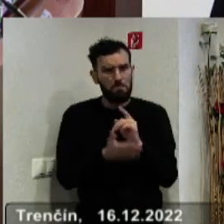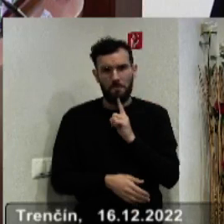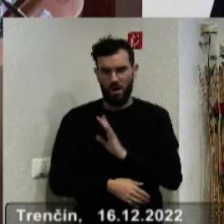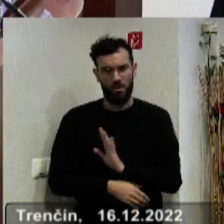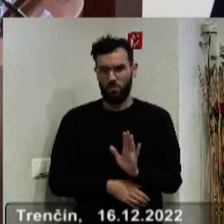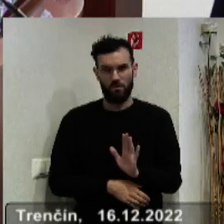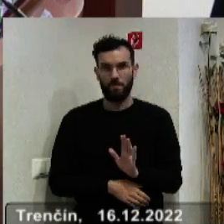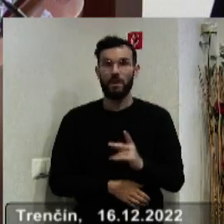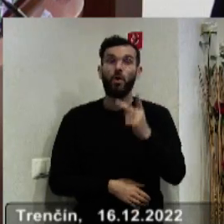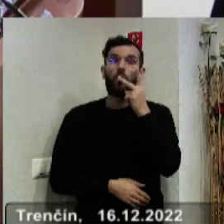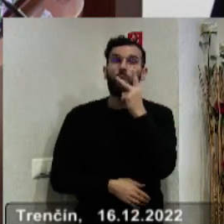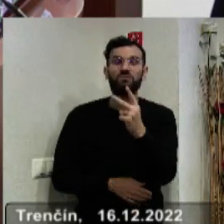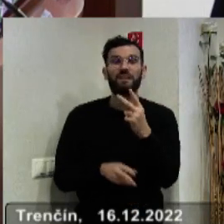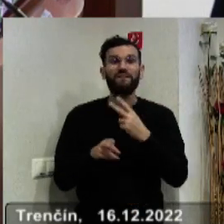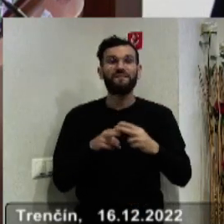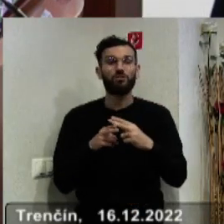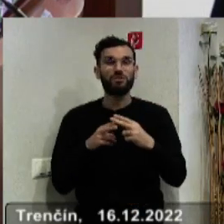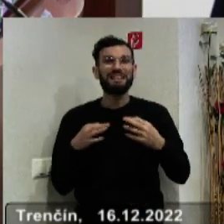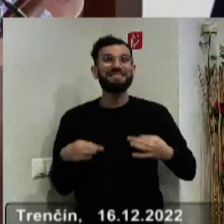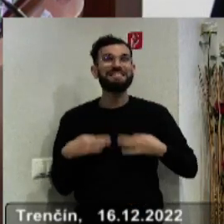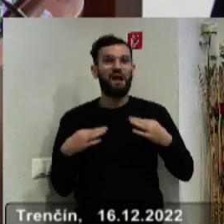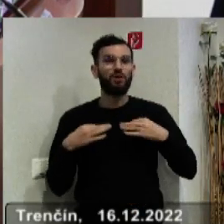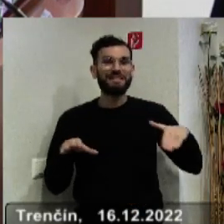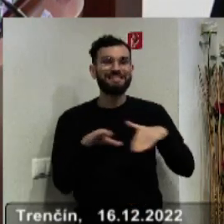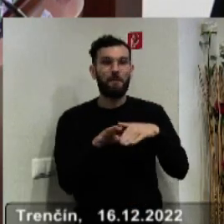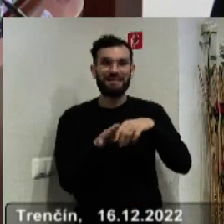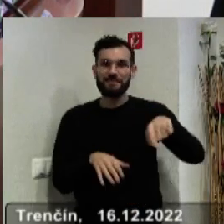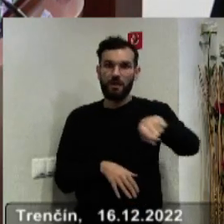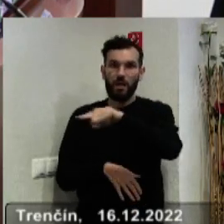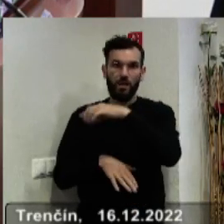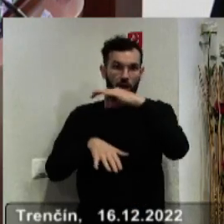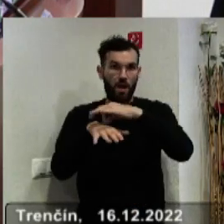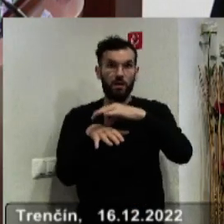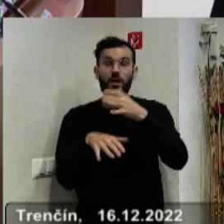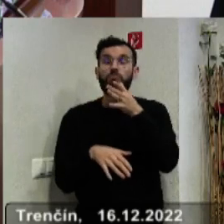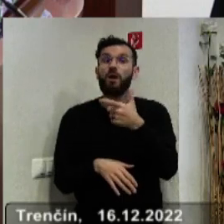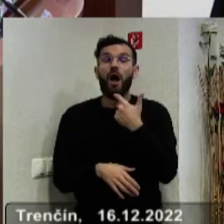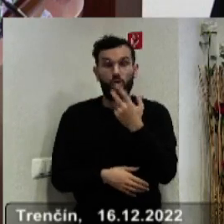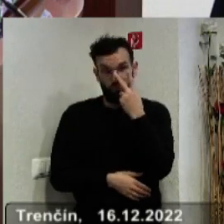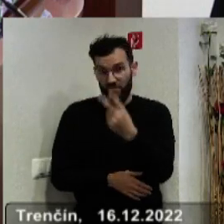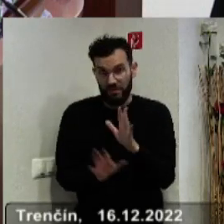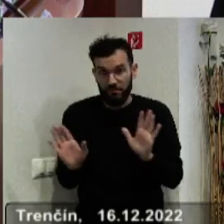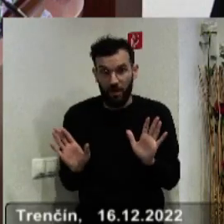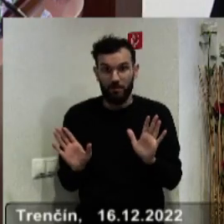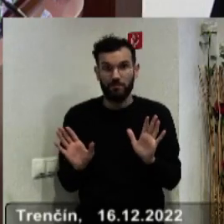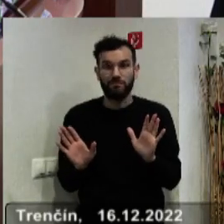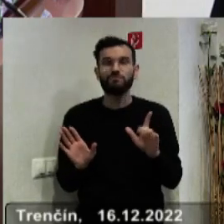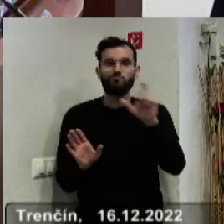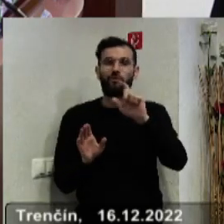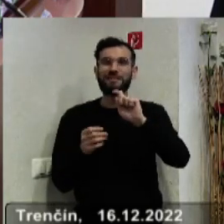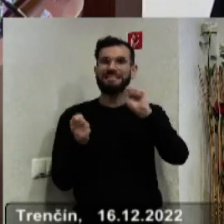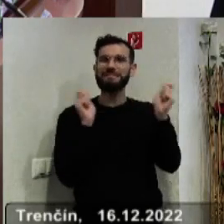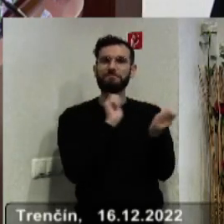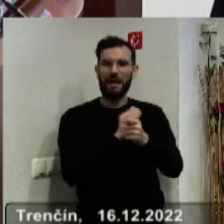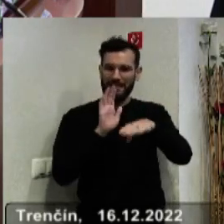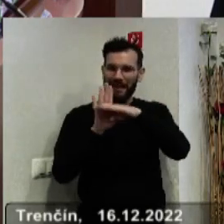Uvidíme, ako sa podarí zastabilizovať aj ten zdravotnícky personál lekárov po týchto zmenách, ktoré boli prijaté v